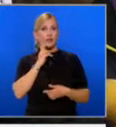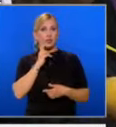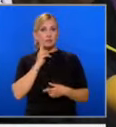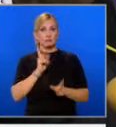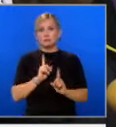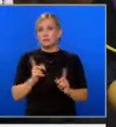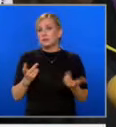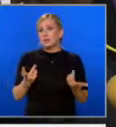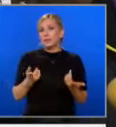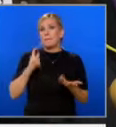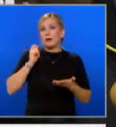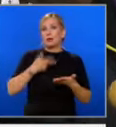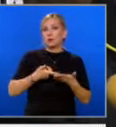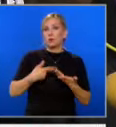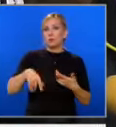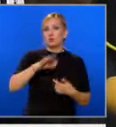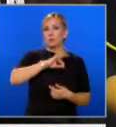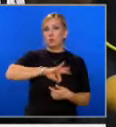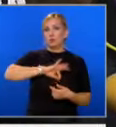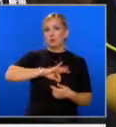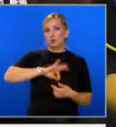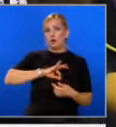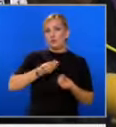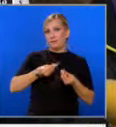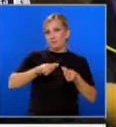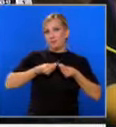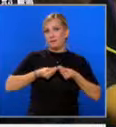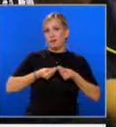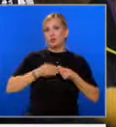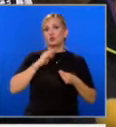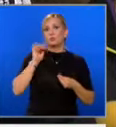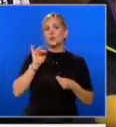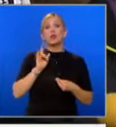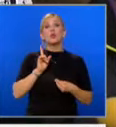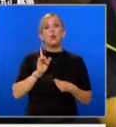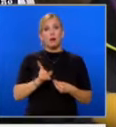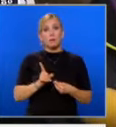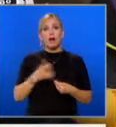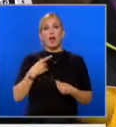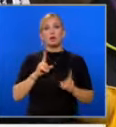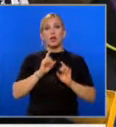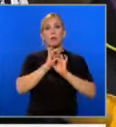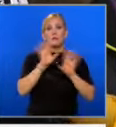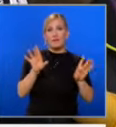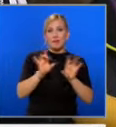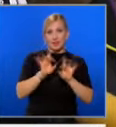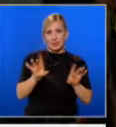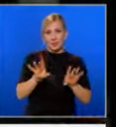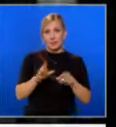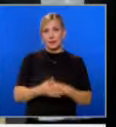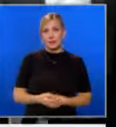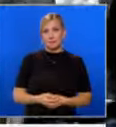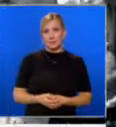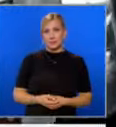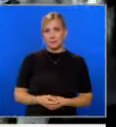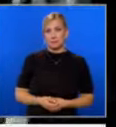Няма санкции за тези, които ще получават финансирани от чужбина. Но има санкции, ако те не го обявят и ако това, което правят те, не бъде обявено.